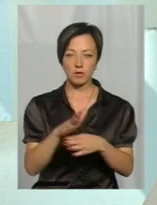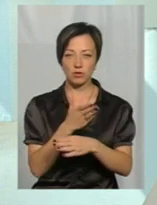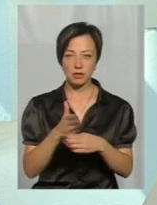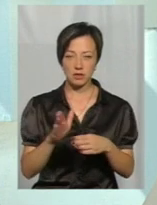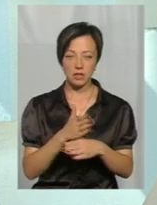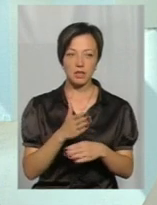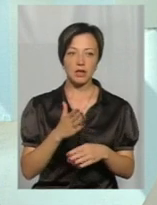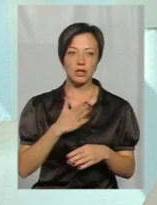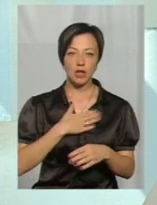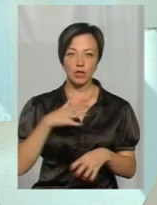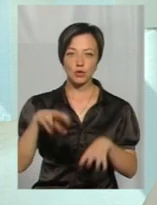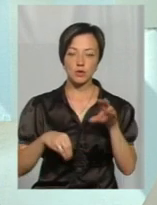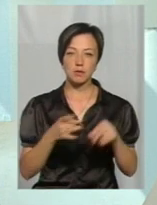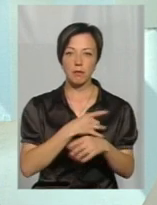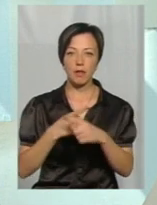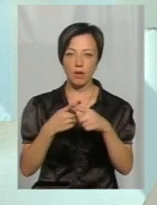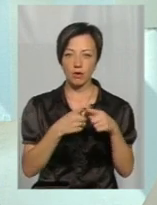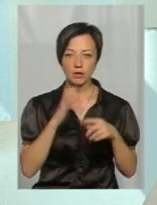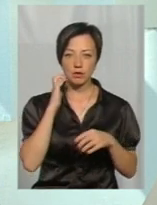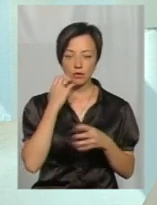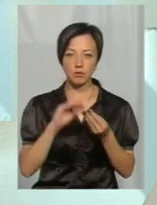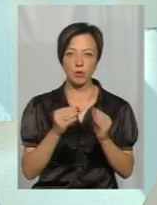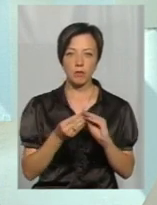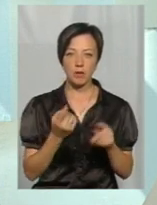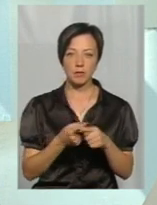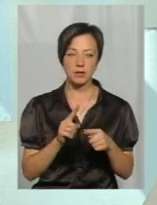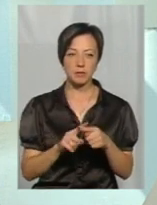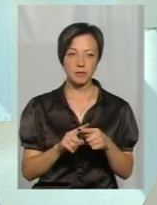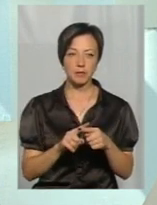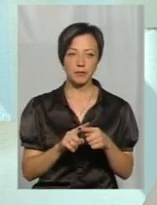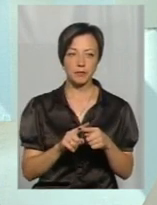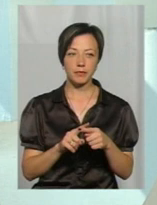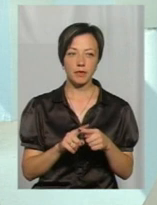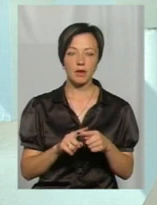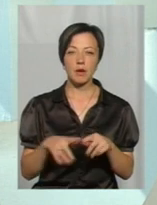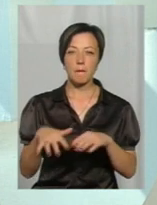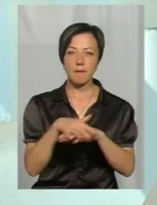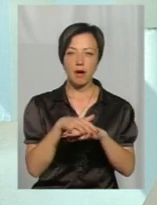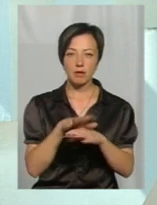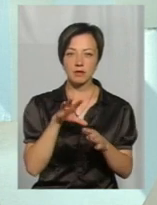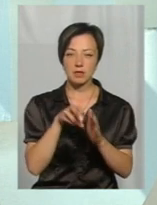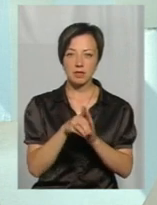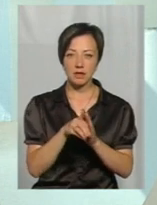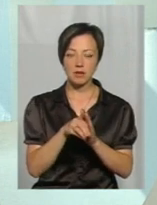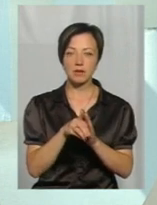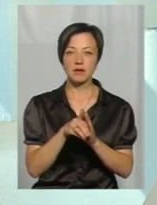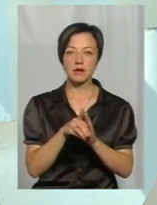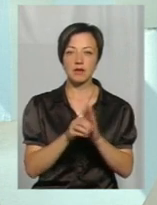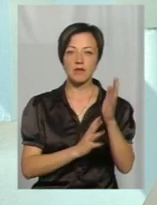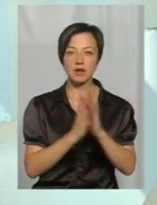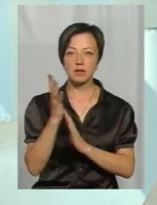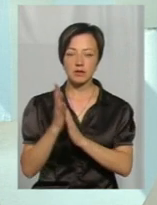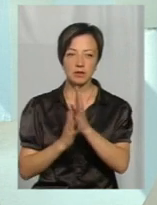І в наших сусідів-білорусів дуже серйозні дуже з цим проблеми. Тобто масове заселення соснових лісів